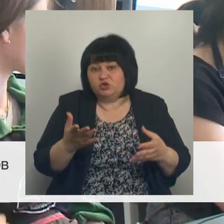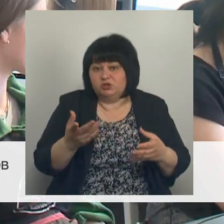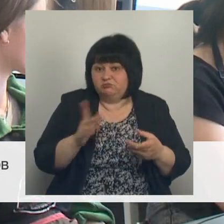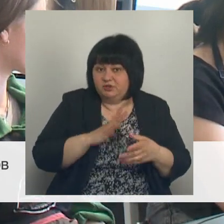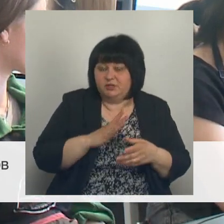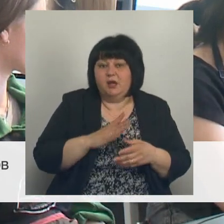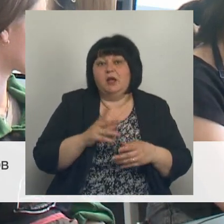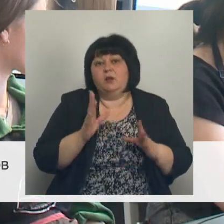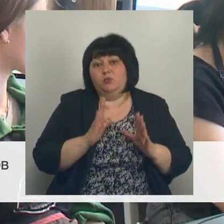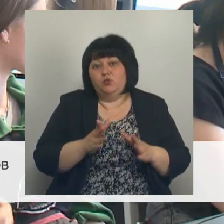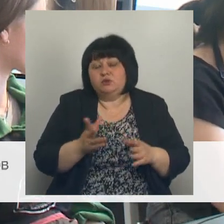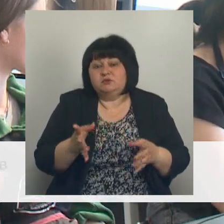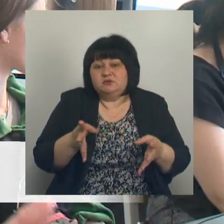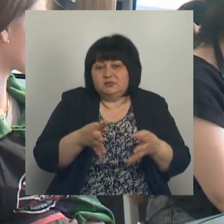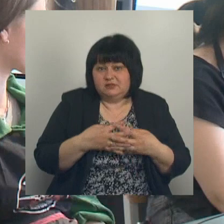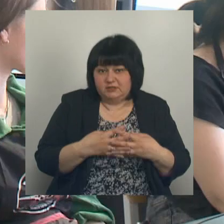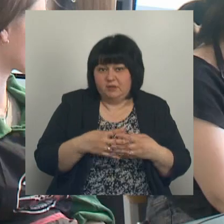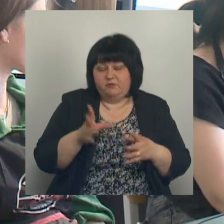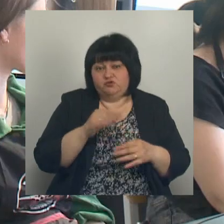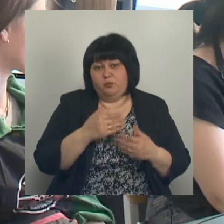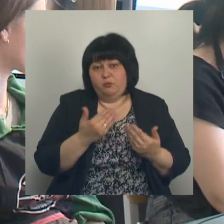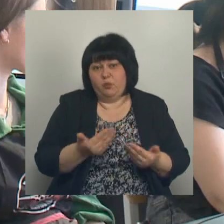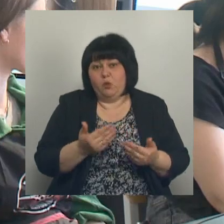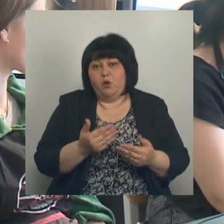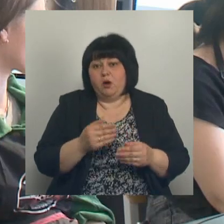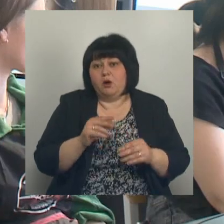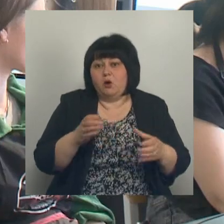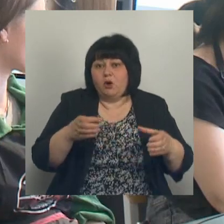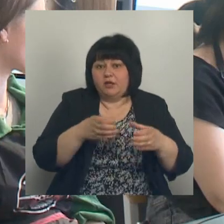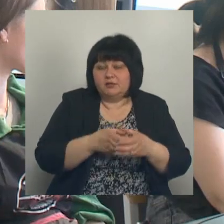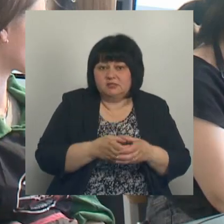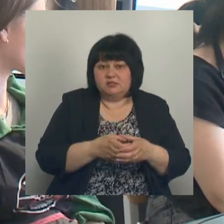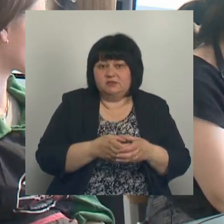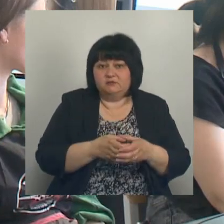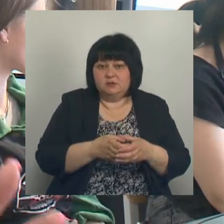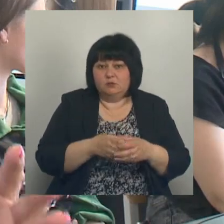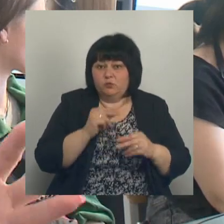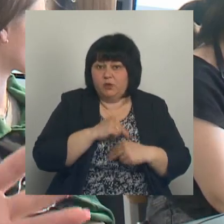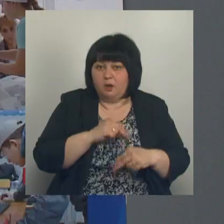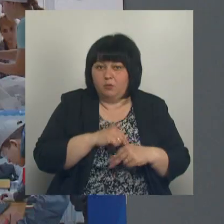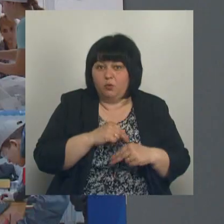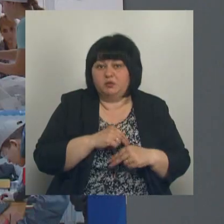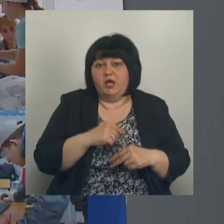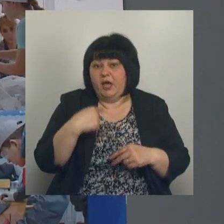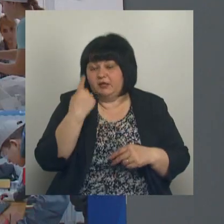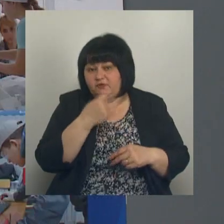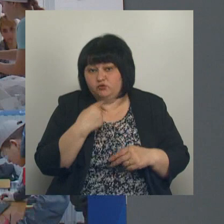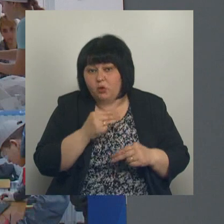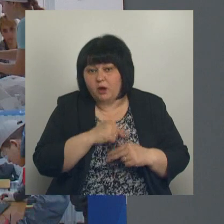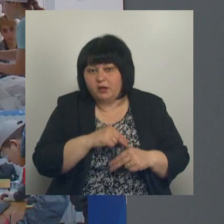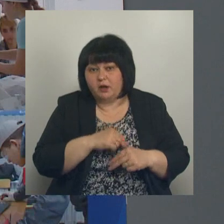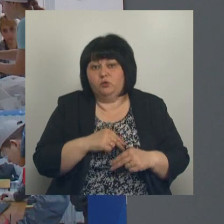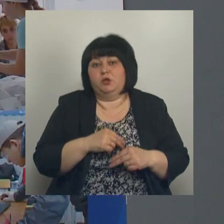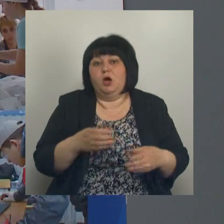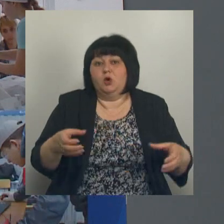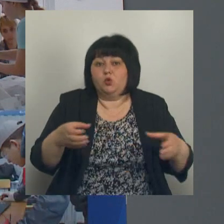системный деятельностный подход. Это коллективная работа, индивидуальная работа,